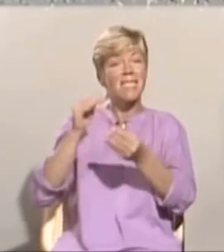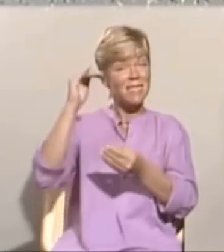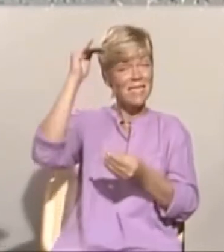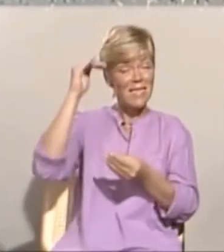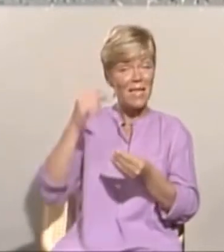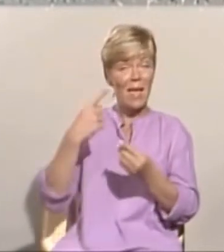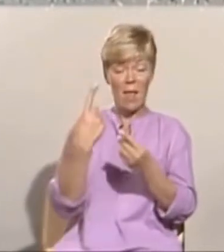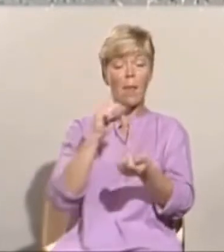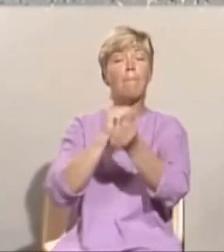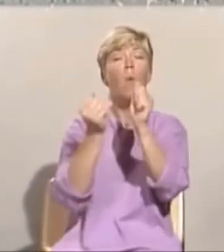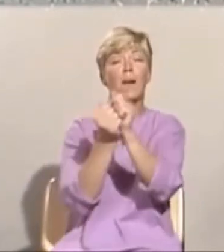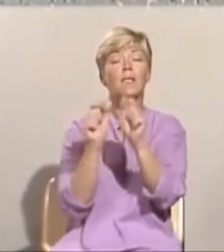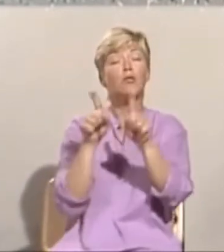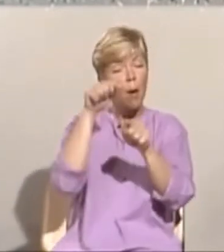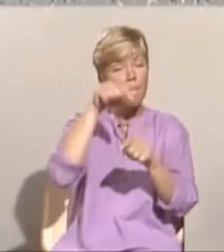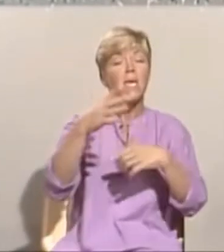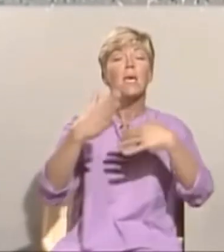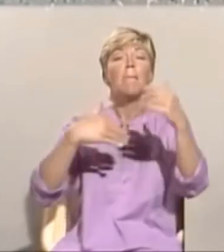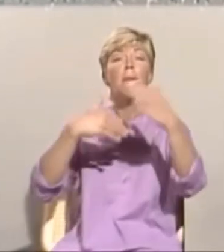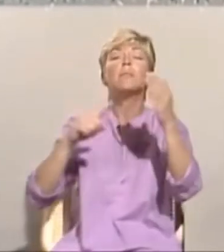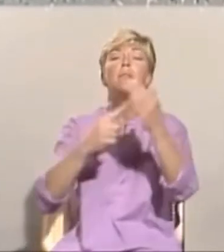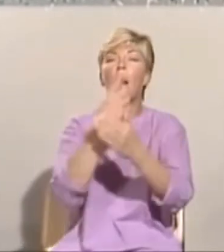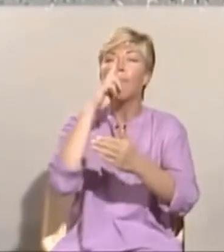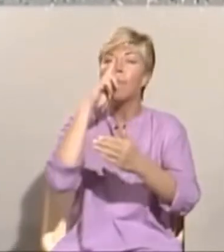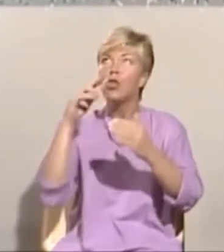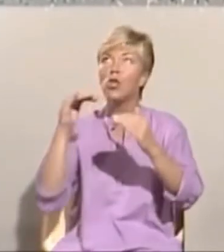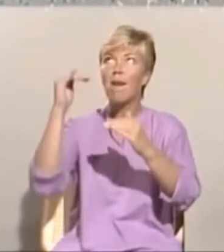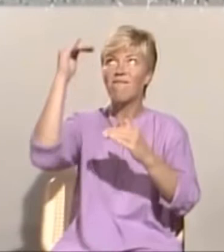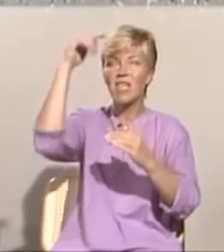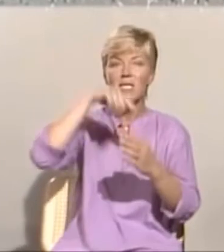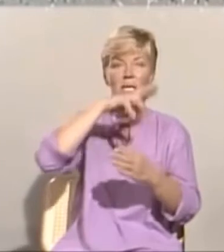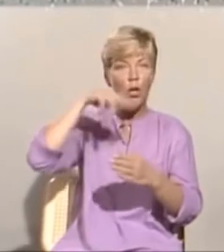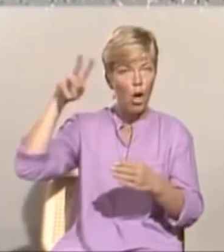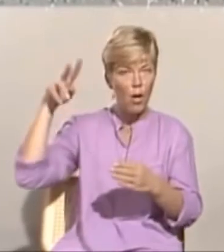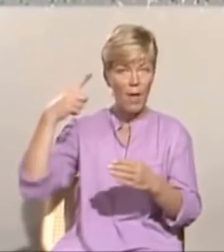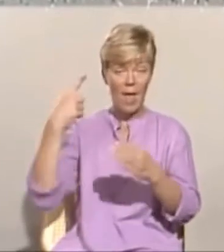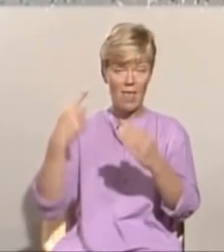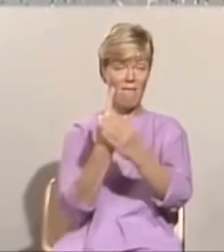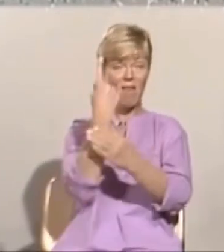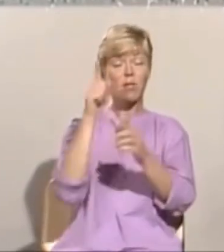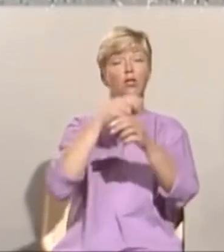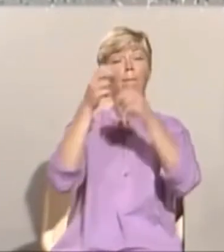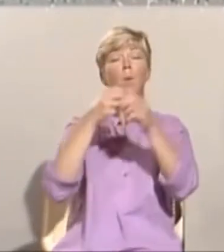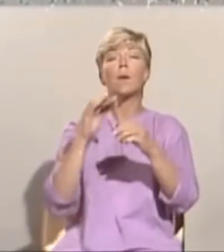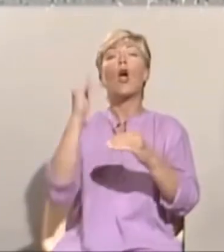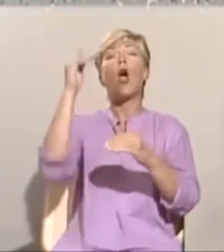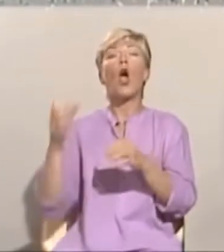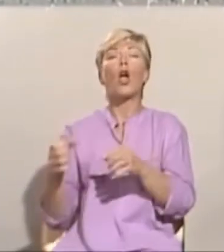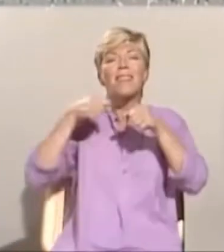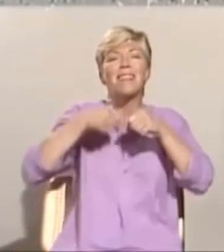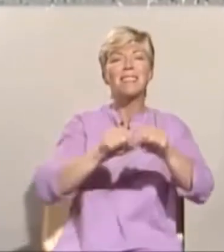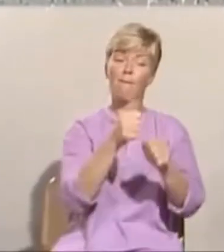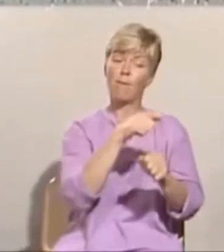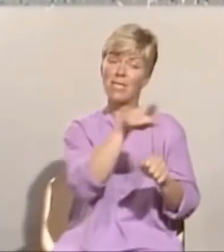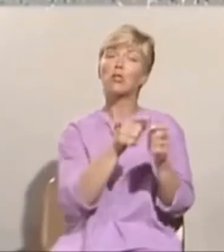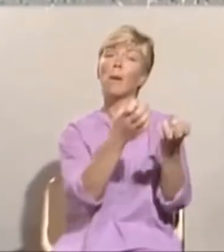En politikk som i praksis skaper ny vekst i Norge? En vekst som brukes til økt innsats for de som trenger